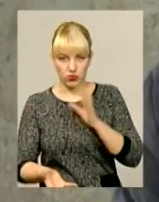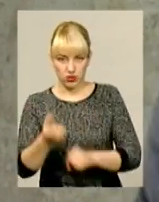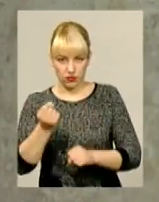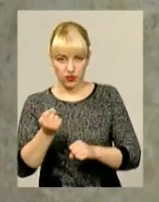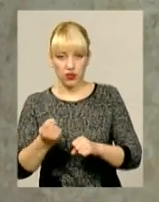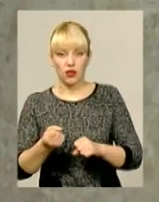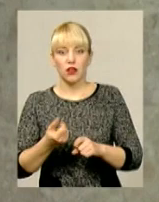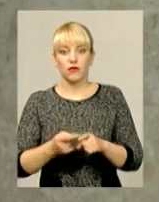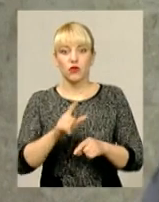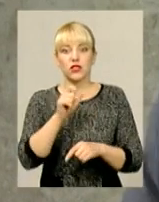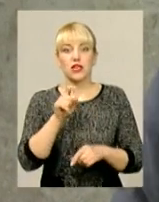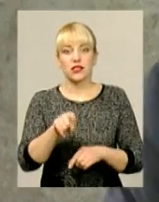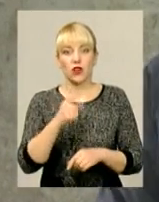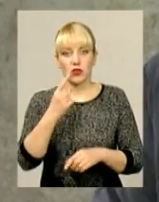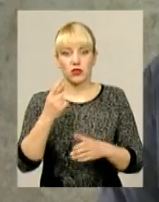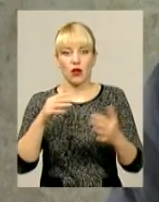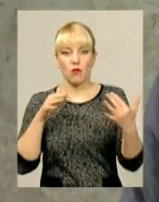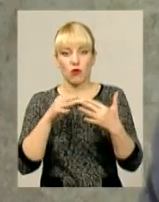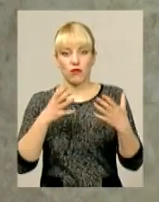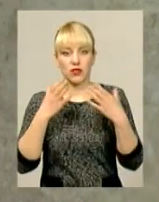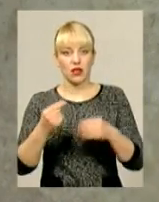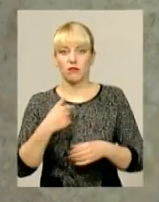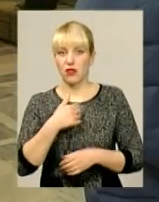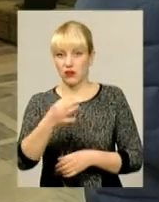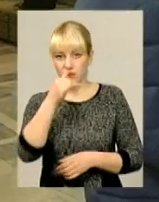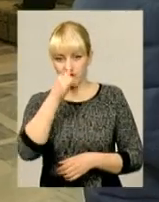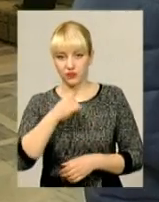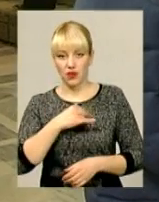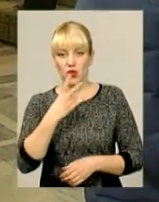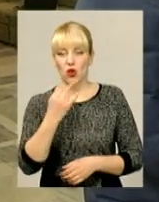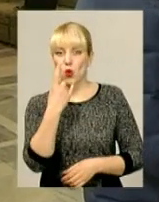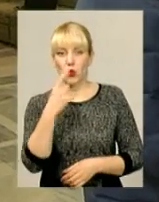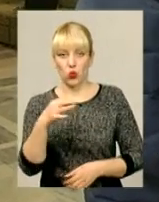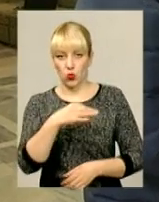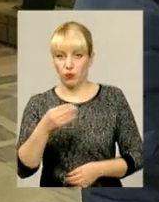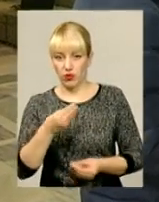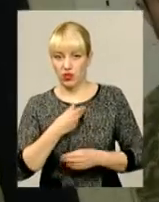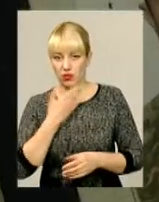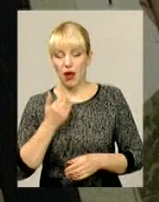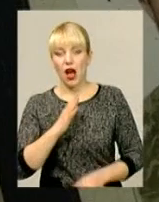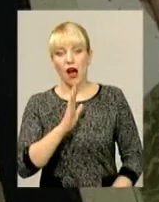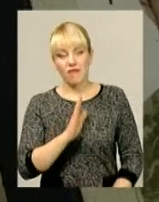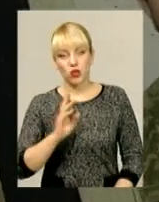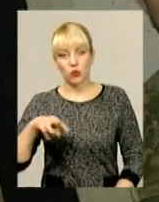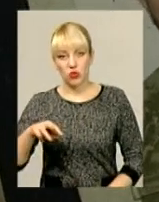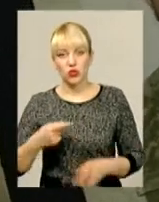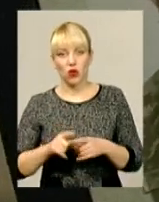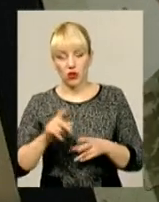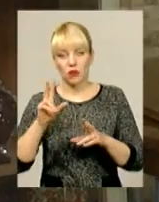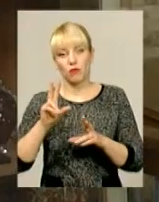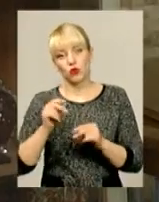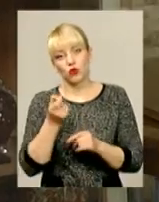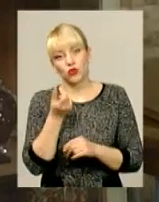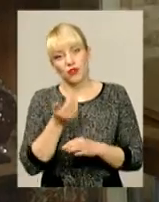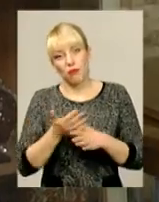От іменно, скажімо, за один бойовий день мені навіть не копійки. А от Віктору Мишаку пощастило трошки більше. Держава нагородила